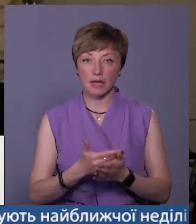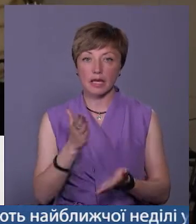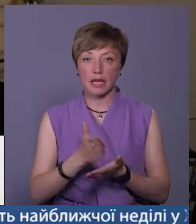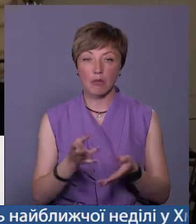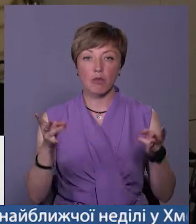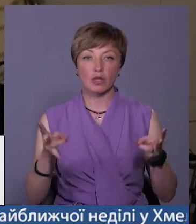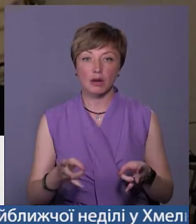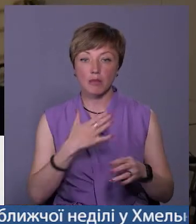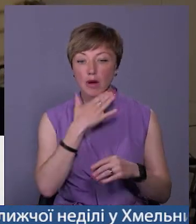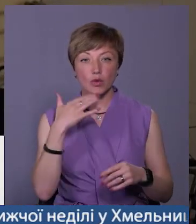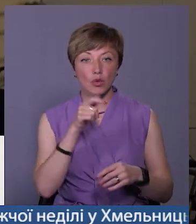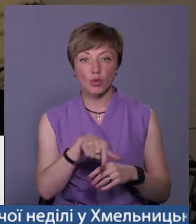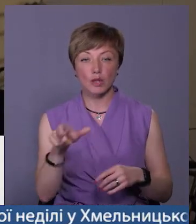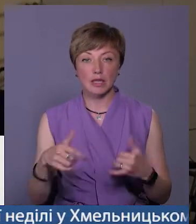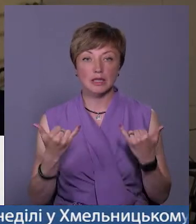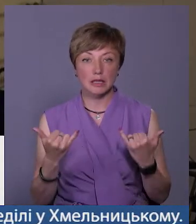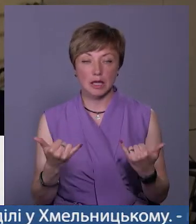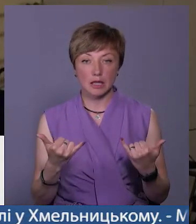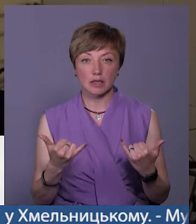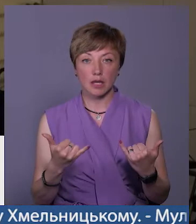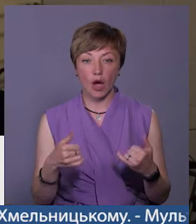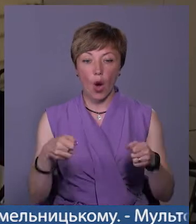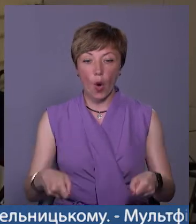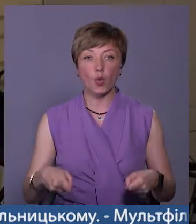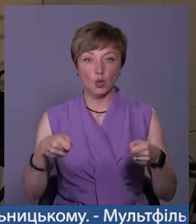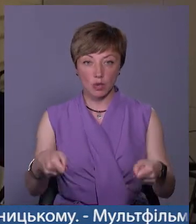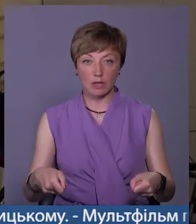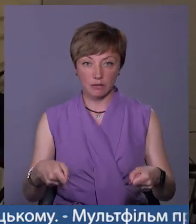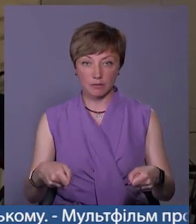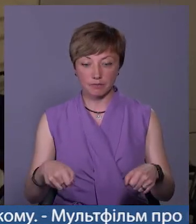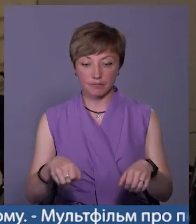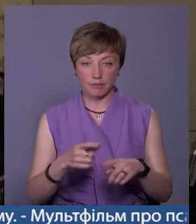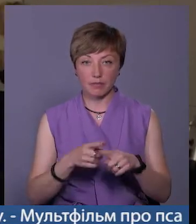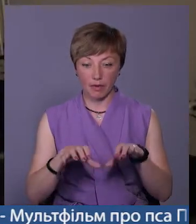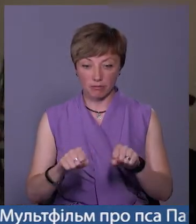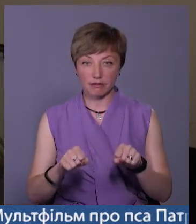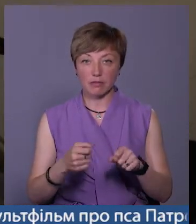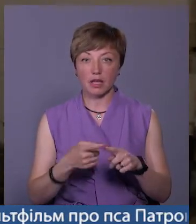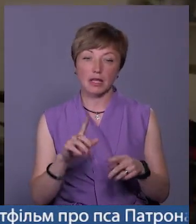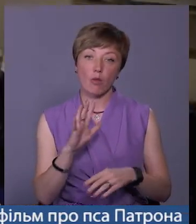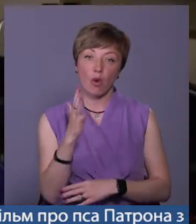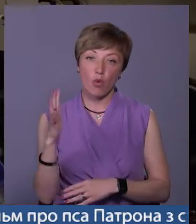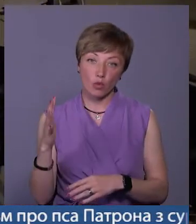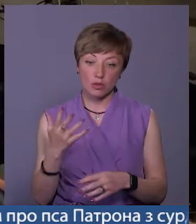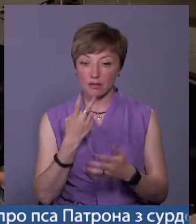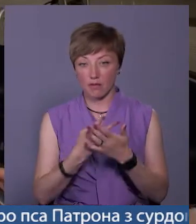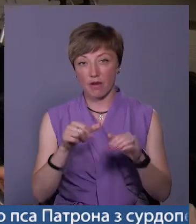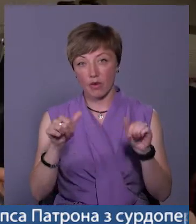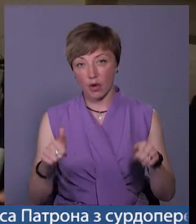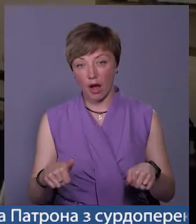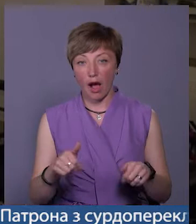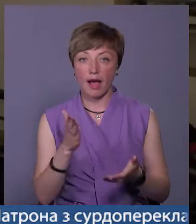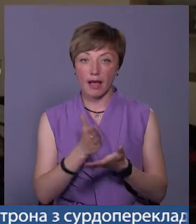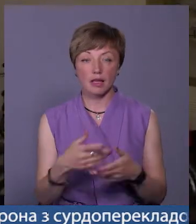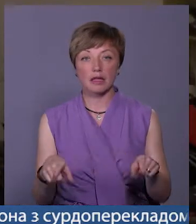потреба багатьох людей зараз ходунків. Наприклад, це прогуличний варіант для ходячих,